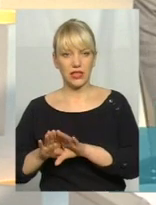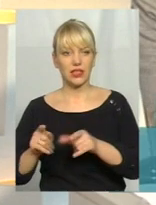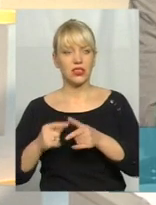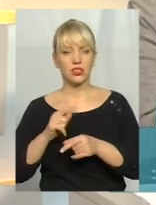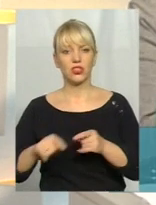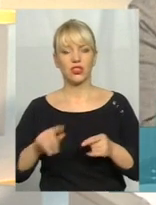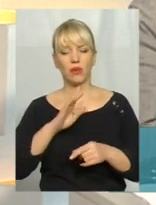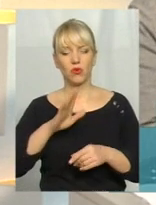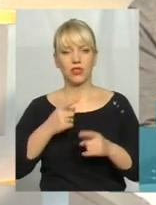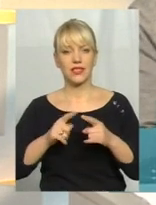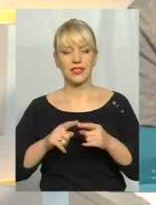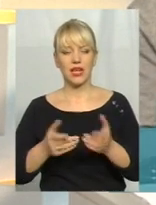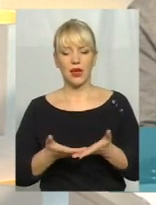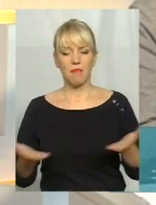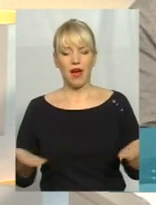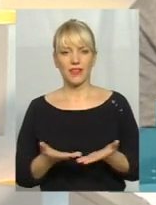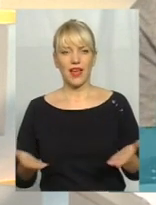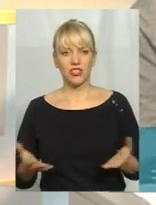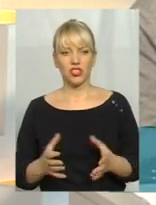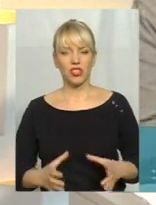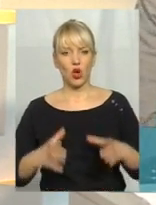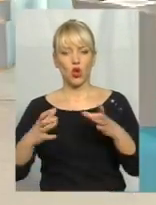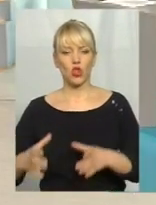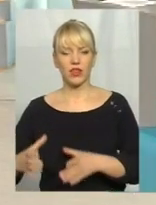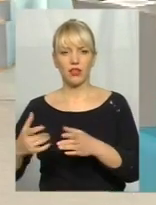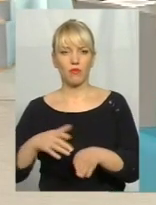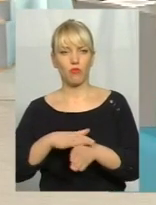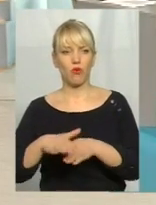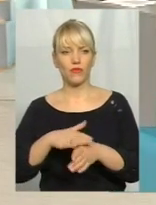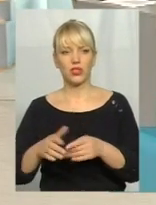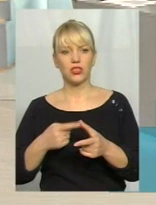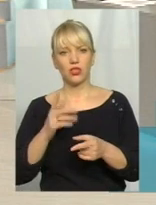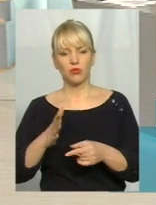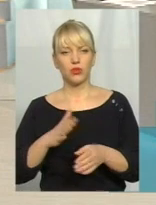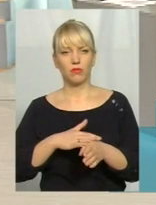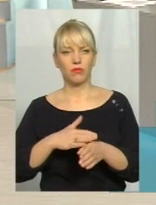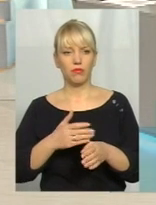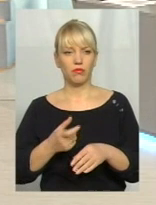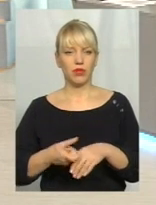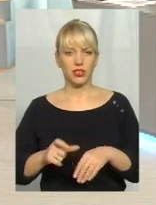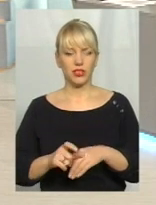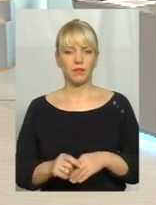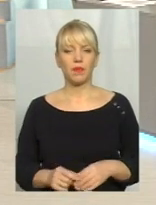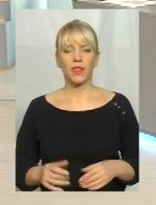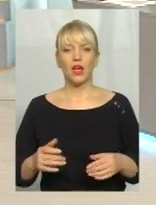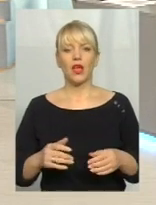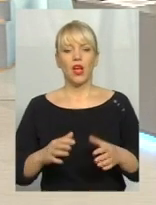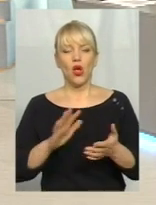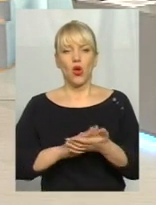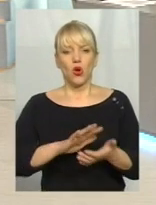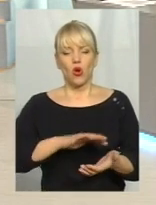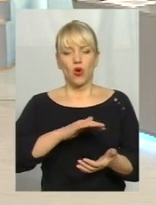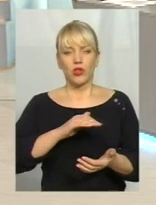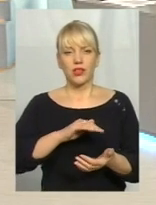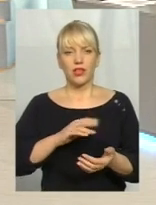будуть оці контейнерні майданчики, які є, переповнені? Чи їх має стати більше? Контейнерних майданчиків має стати більше,